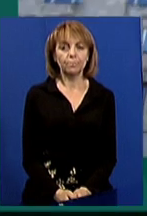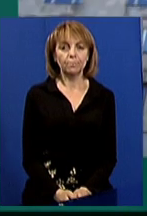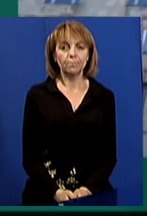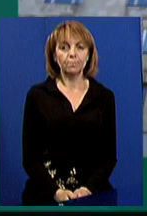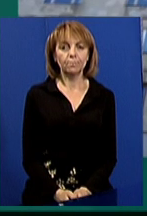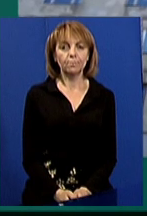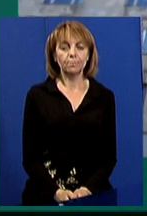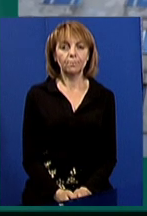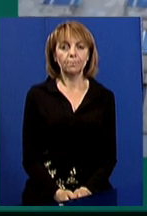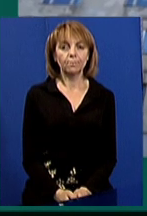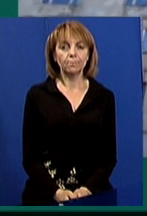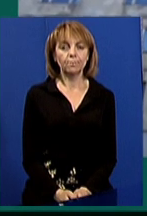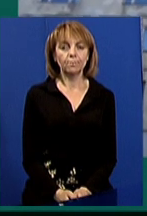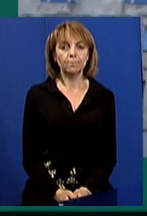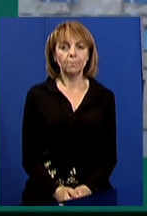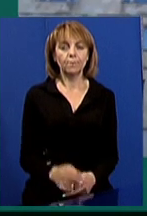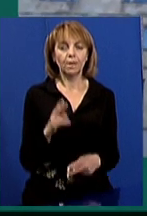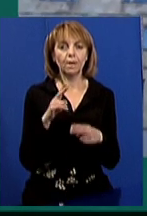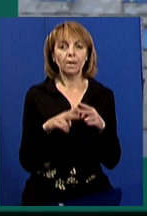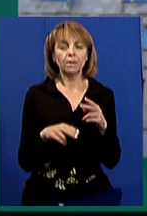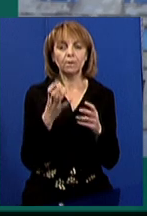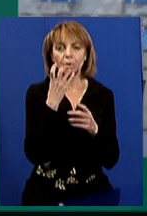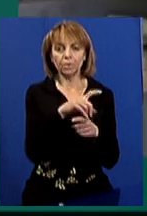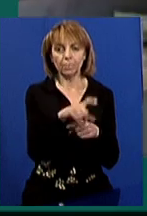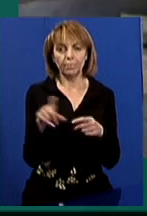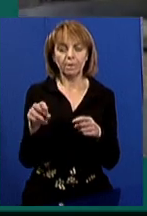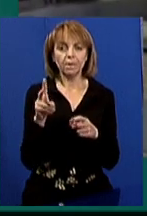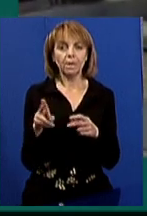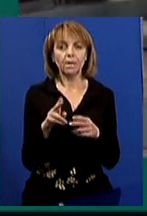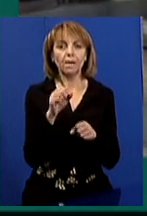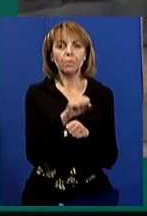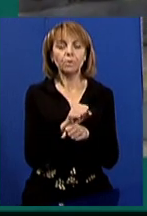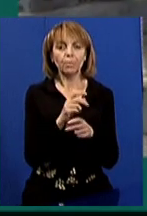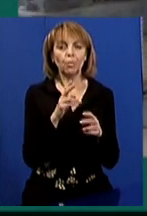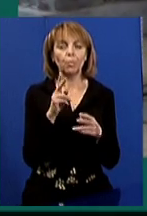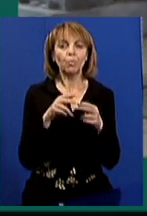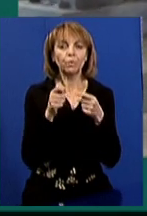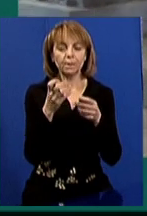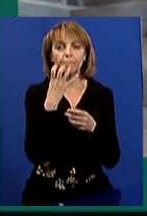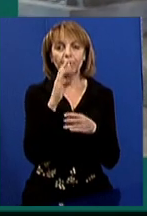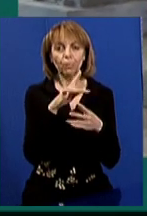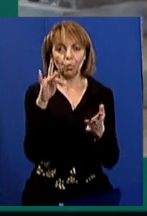Музика Кінець опалювального сезону. Як припиняють подачу тепла у місті?